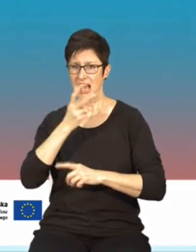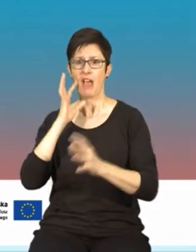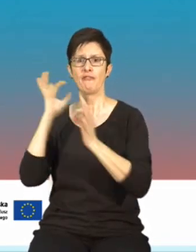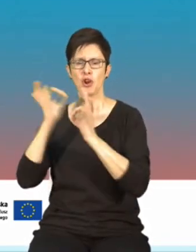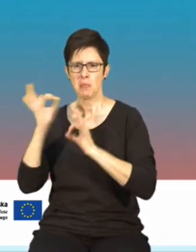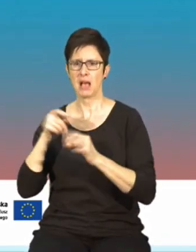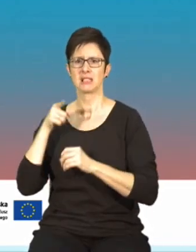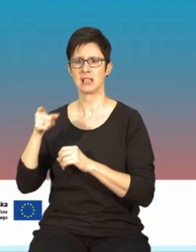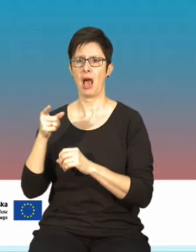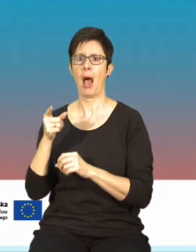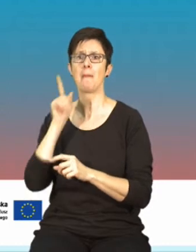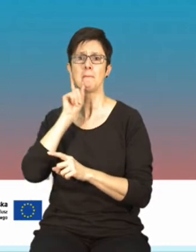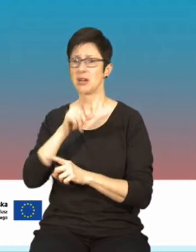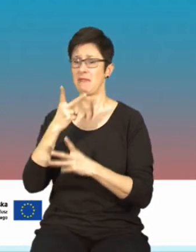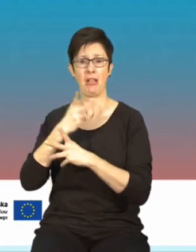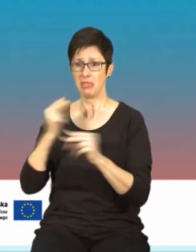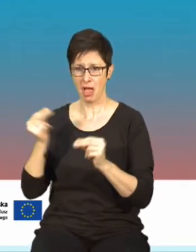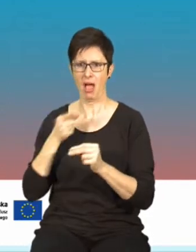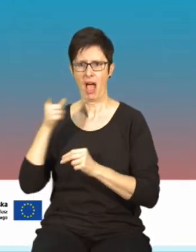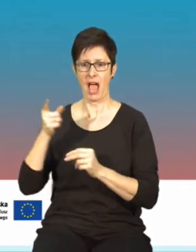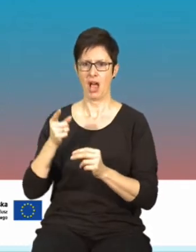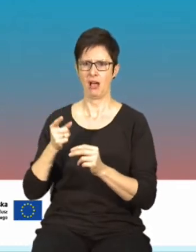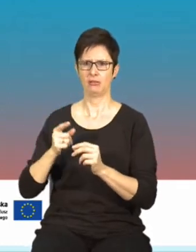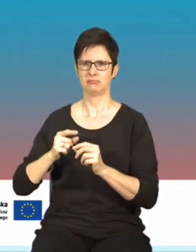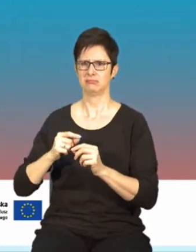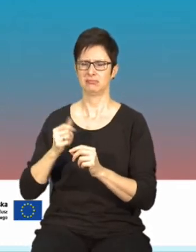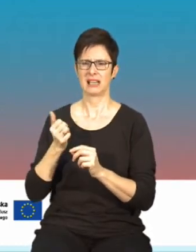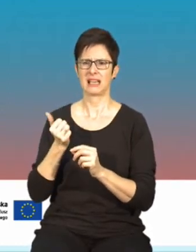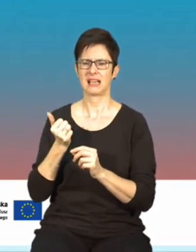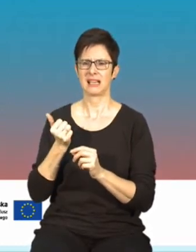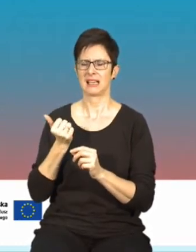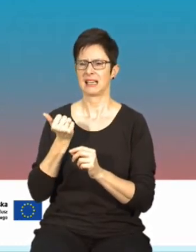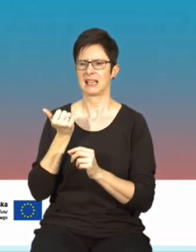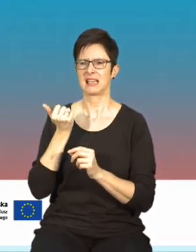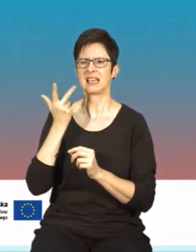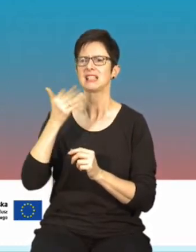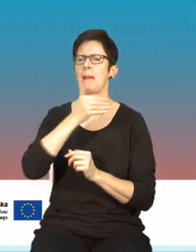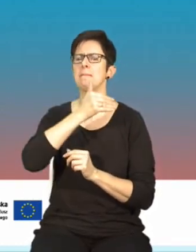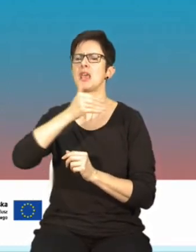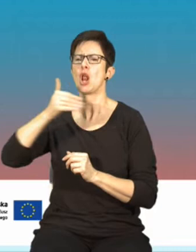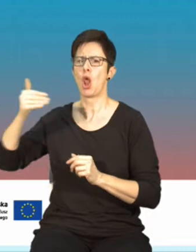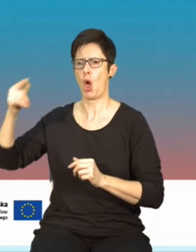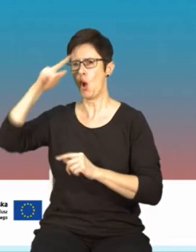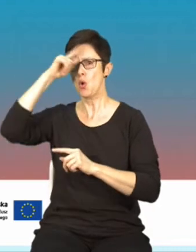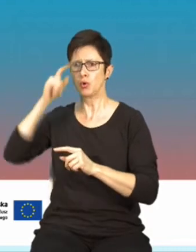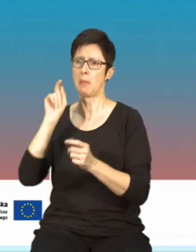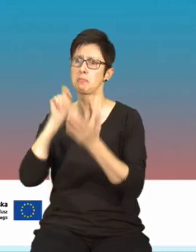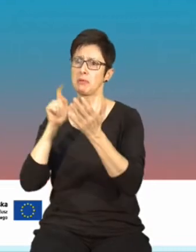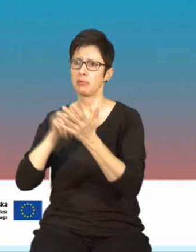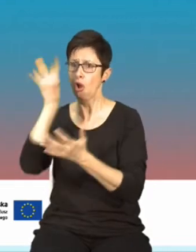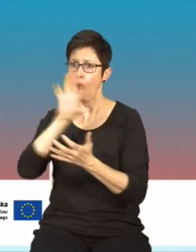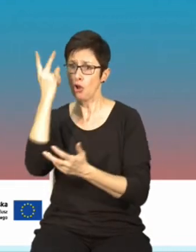wspólnego z prawdą, rozchodzi się z zasięgami kilkunastomilionowymi. Natomiast dementii tej